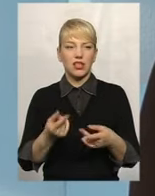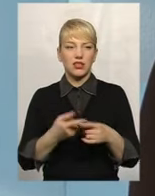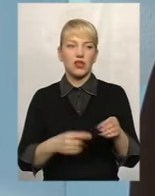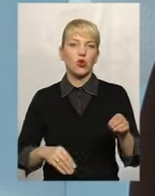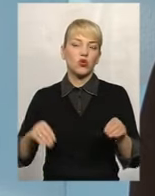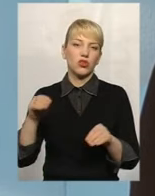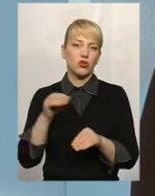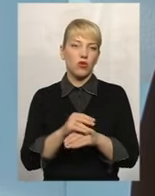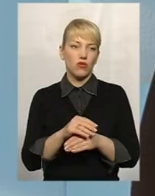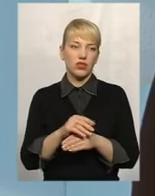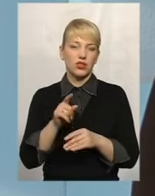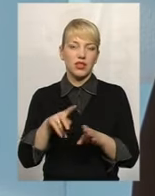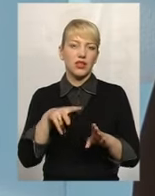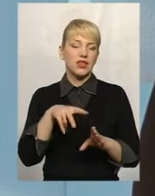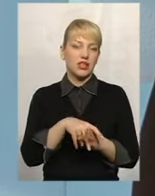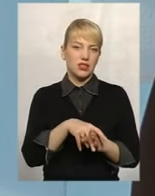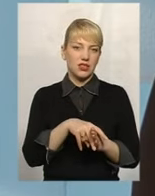додатковий на них тиск.